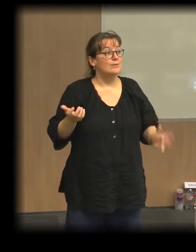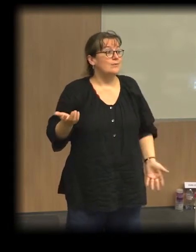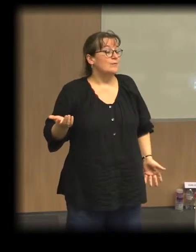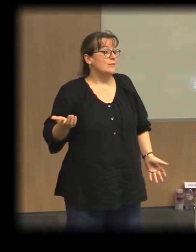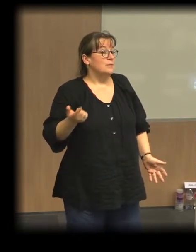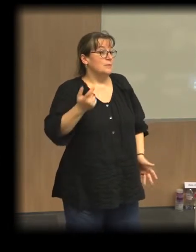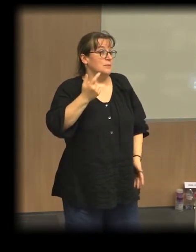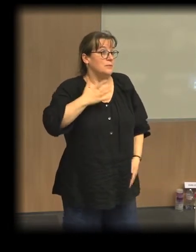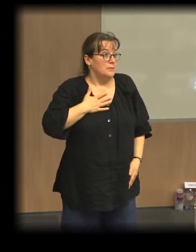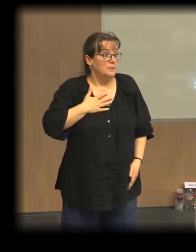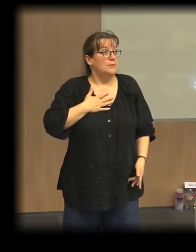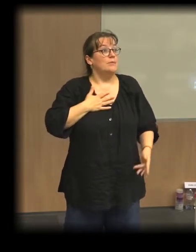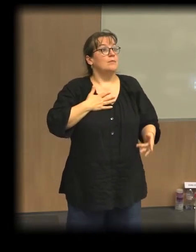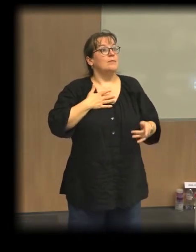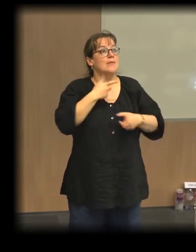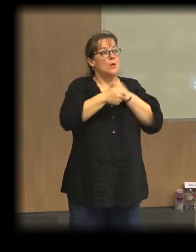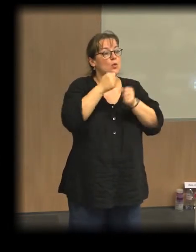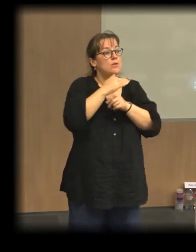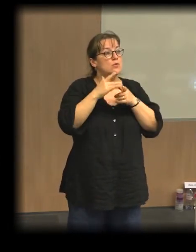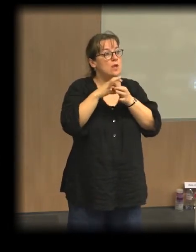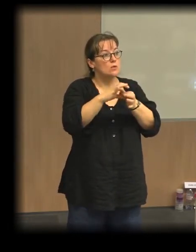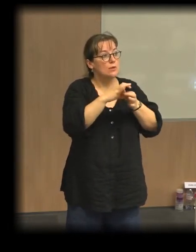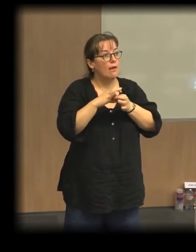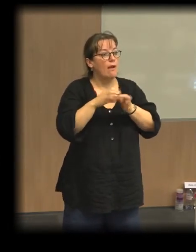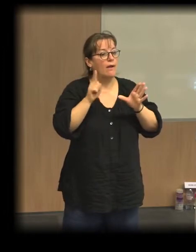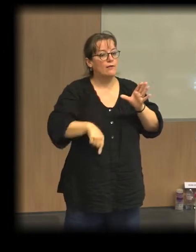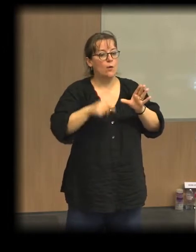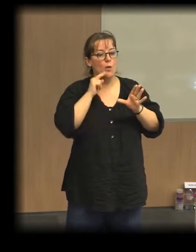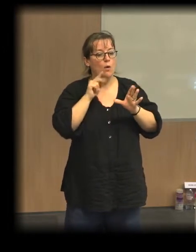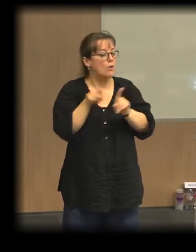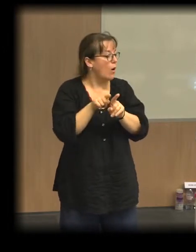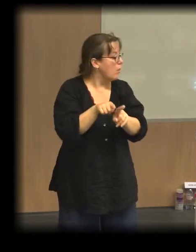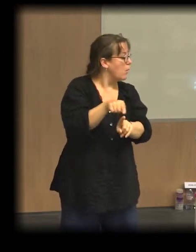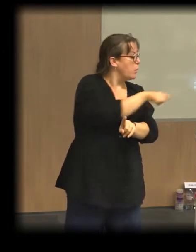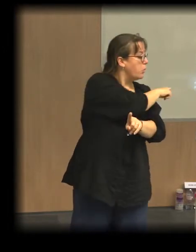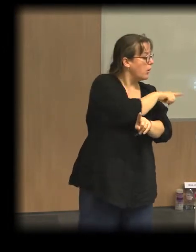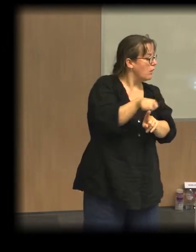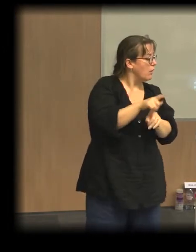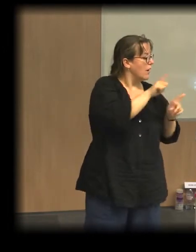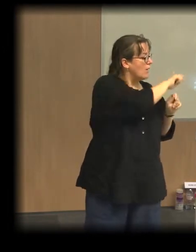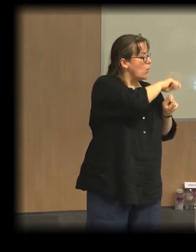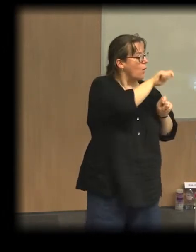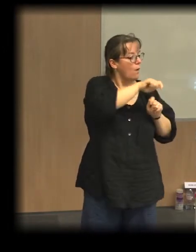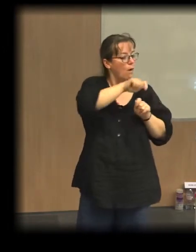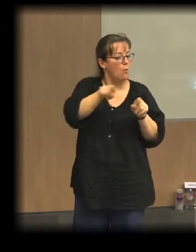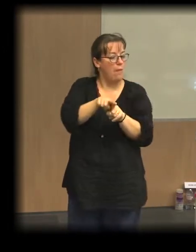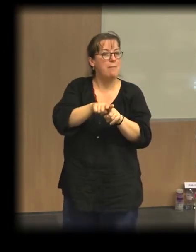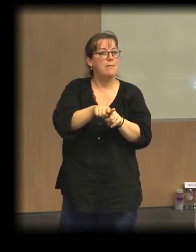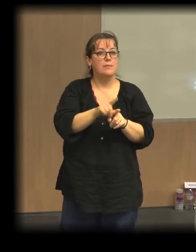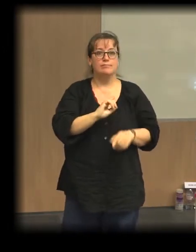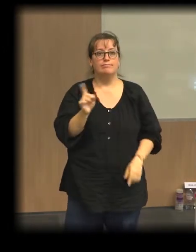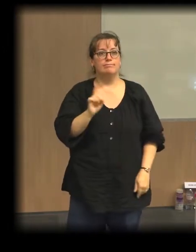évaluée uniquement comme une autre forme d'organisation, elle doit être évaluée au regard de ce qu'elle peut apporter aux